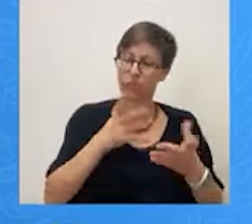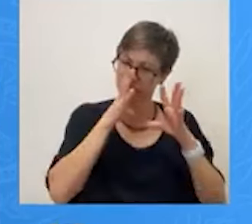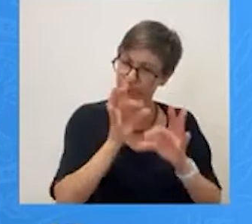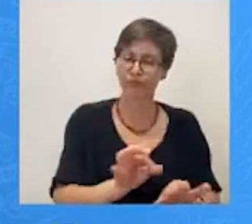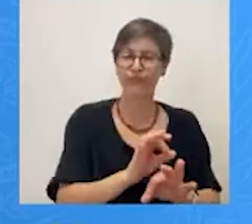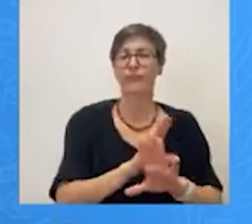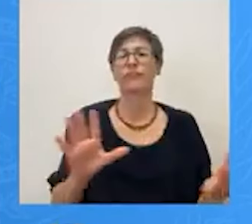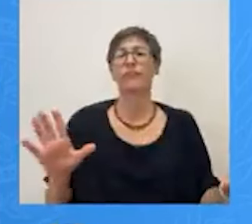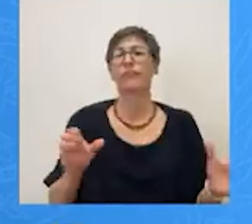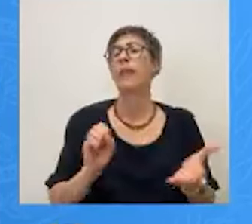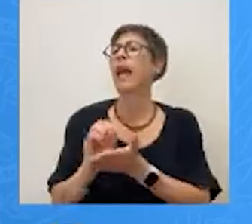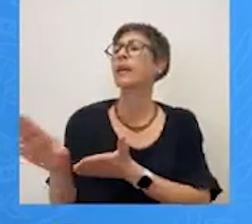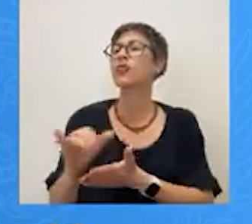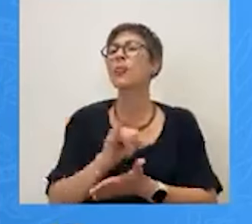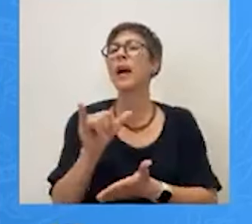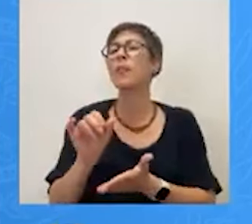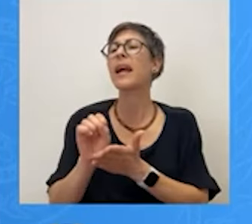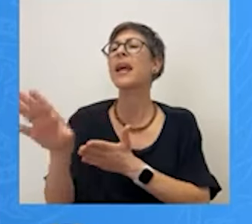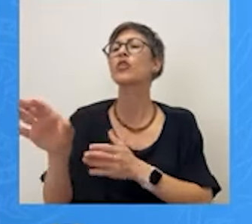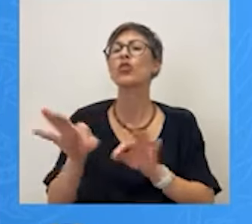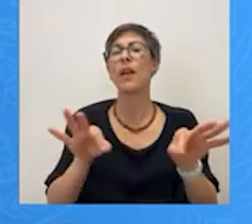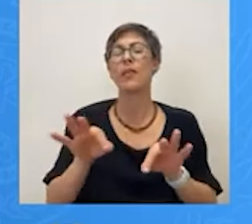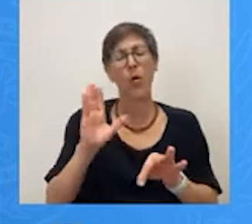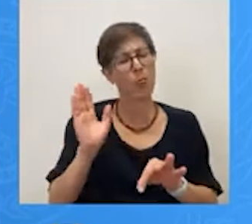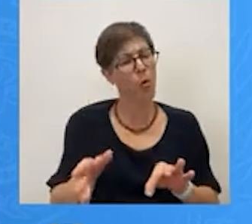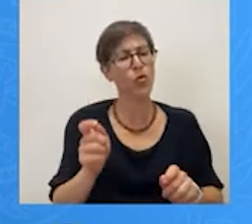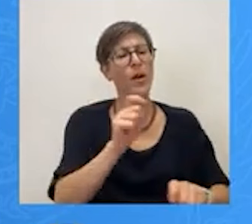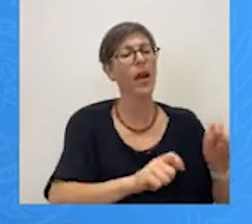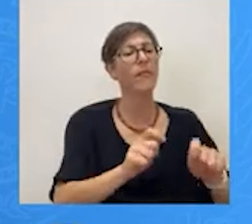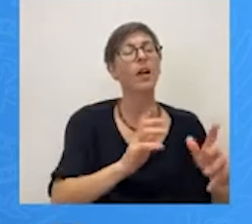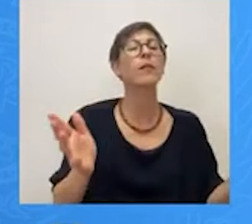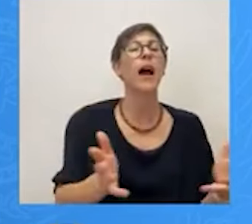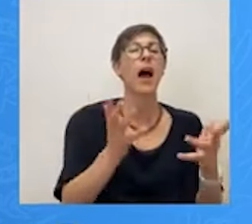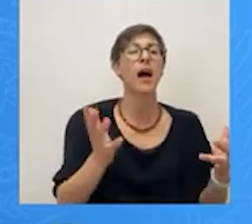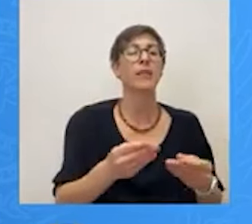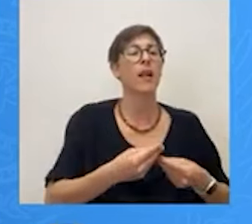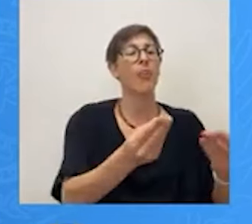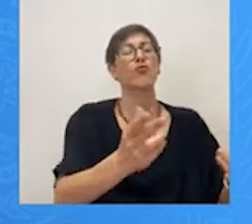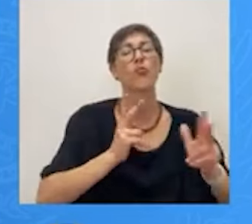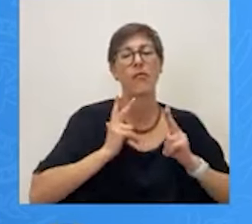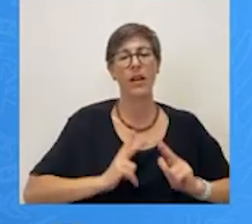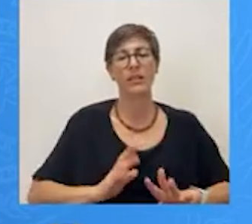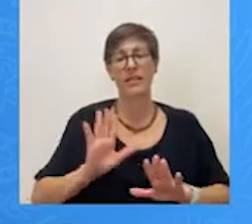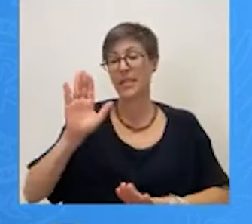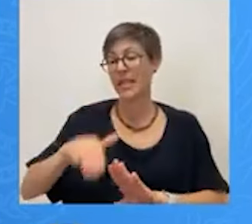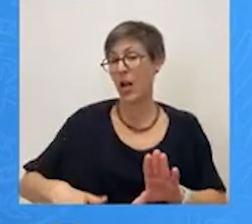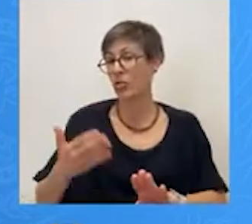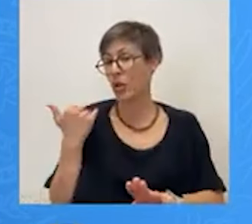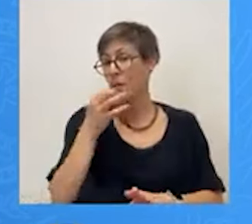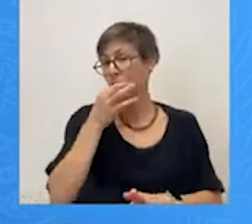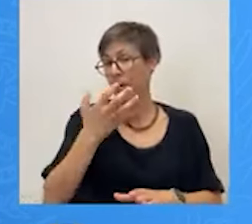σχεδιασμών Μπορούν κάποια πράγματα να γίνουν Τέλος ανέφερα και προηγούμενα Επειδή